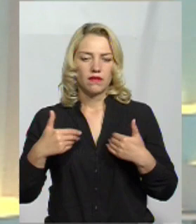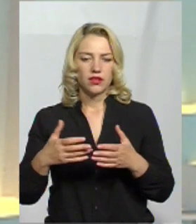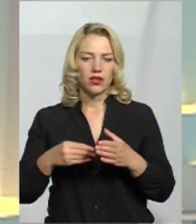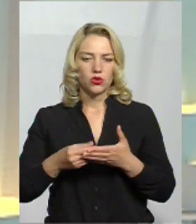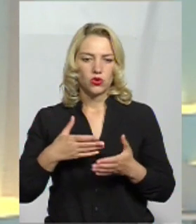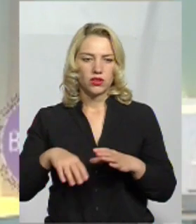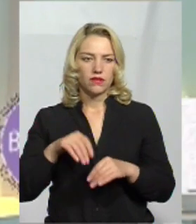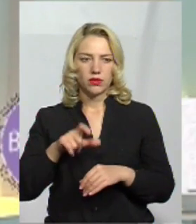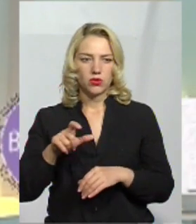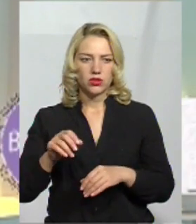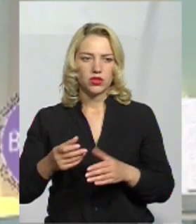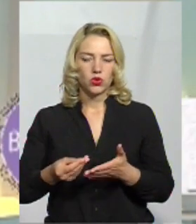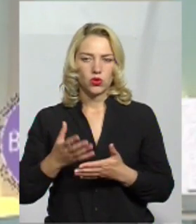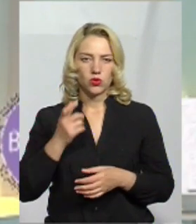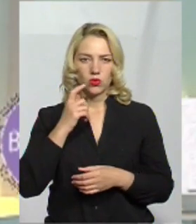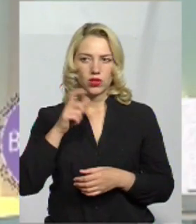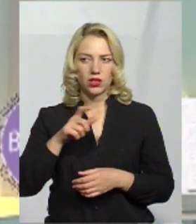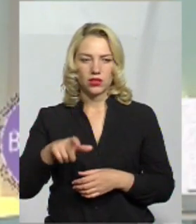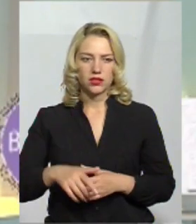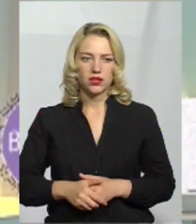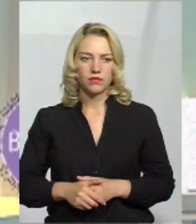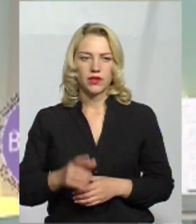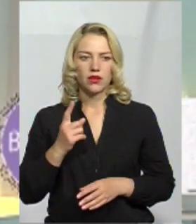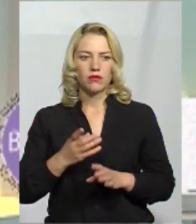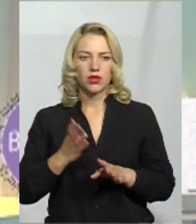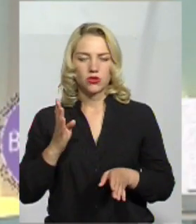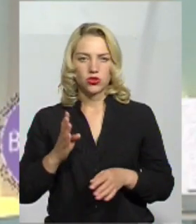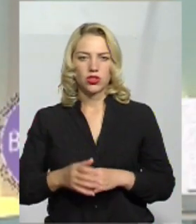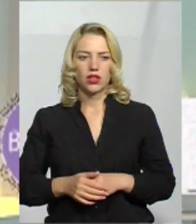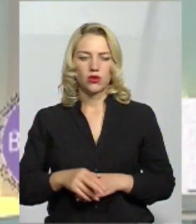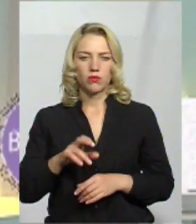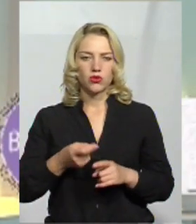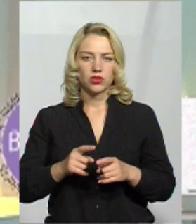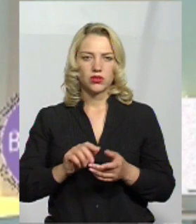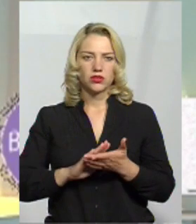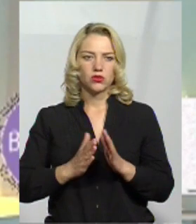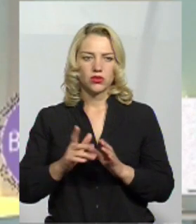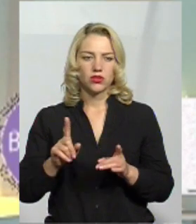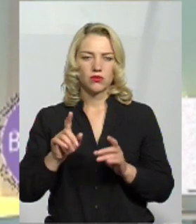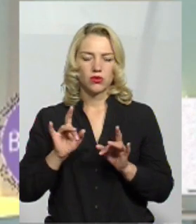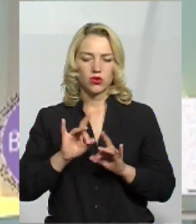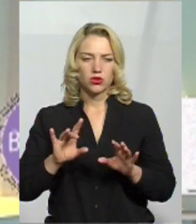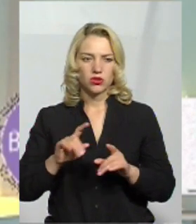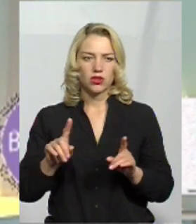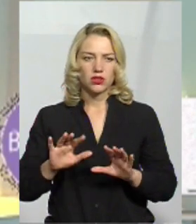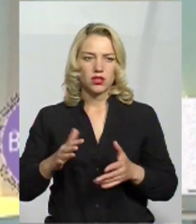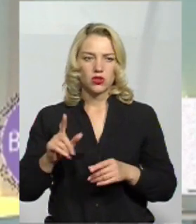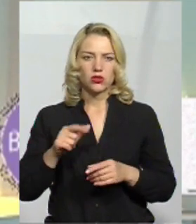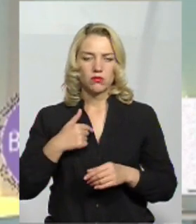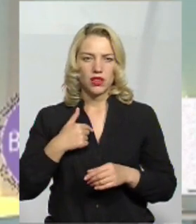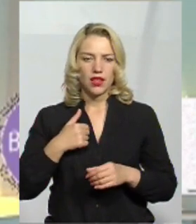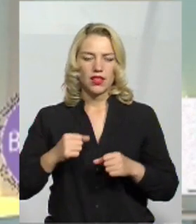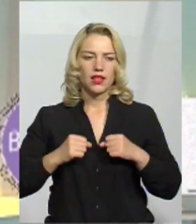дорогі виборці, дорогі українці. В першу чергу, по тій ситуації, яка зараз сталася. По тому, що мене